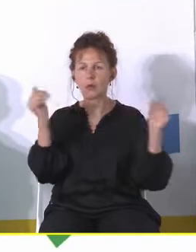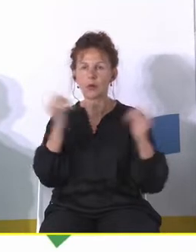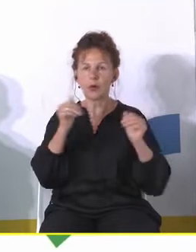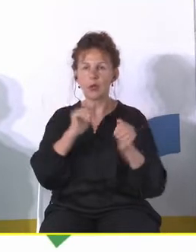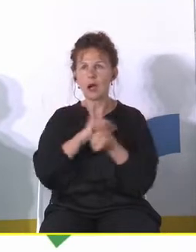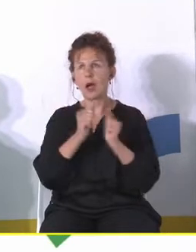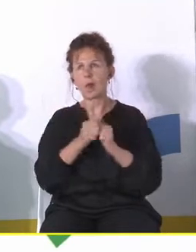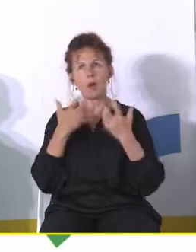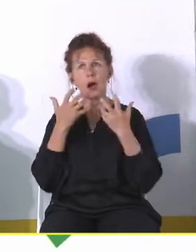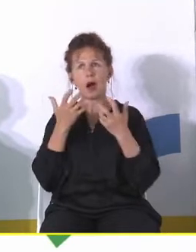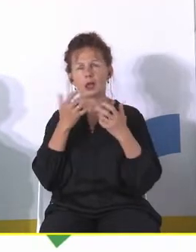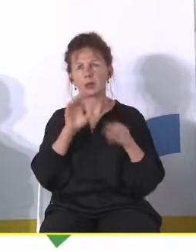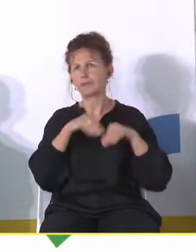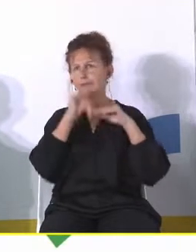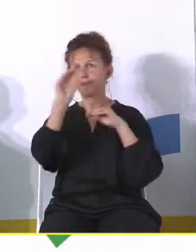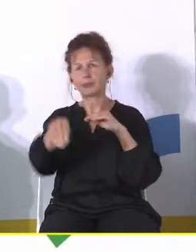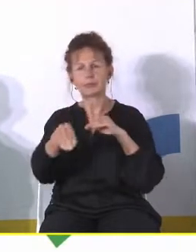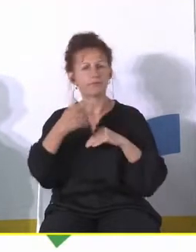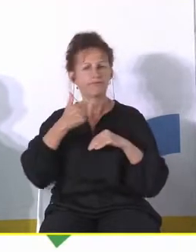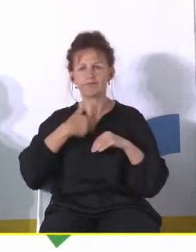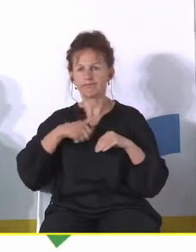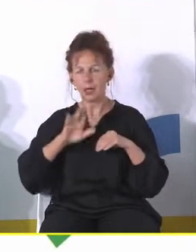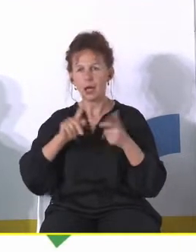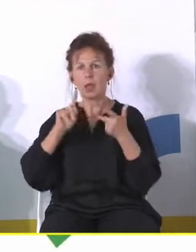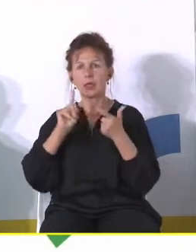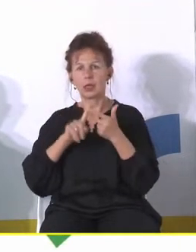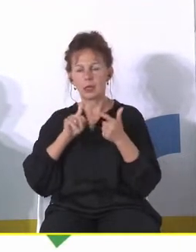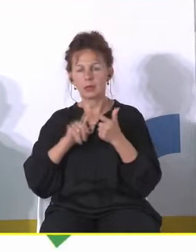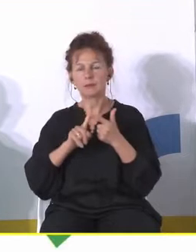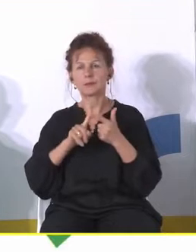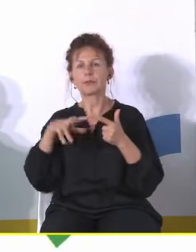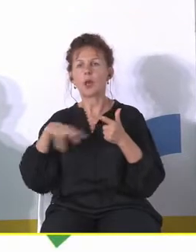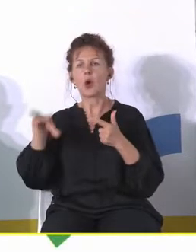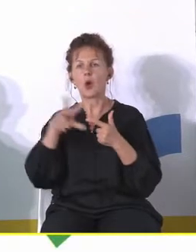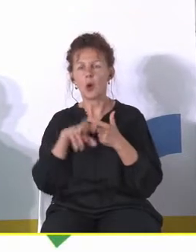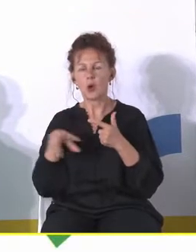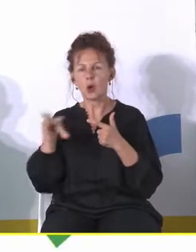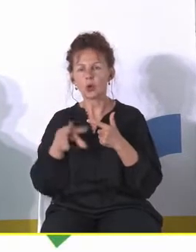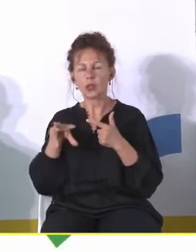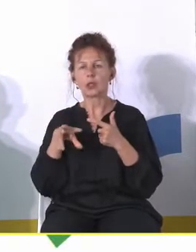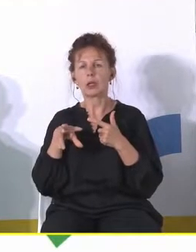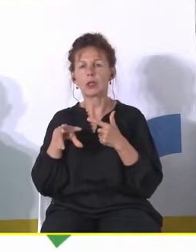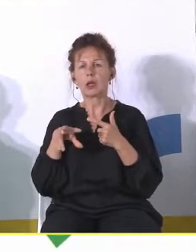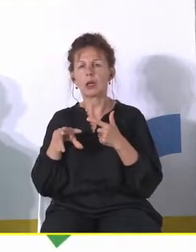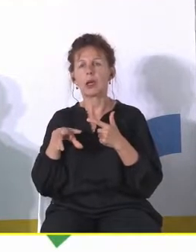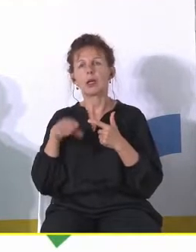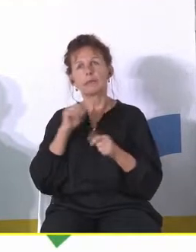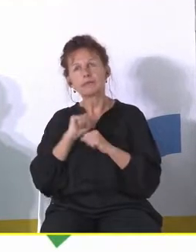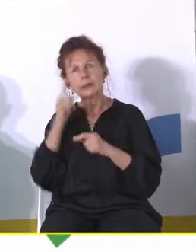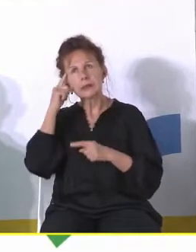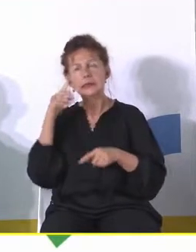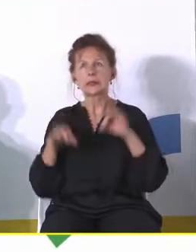albo zamiaru nigdzie się stamtąd wyprowadzać. Druga grupa to są rodziny, które są w procesie